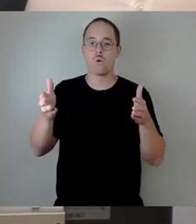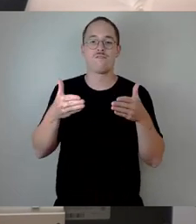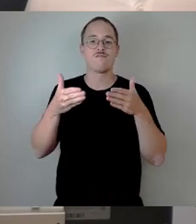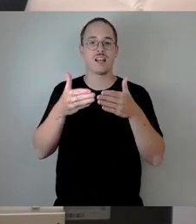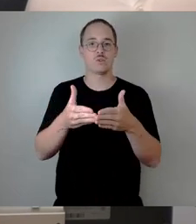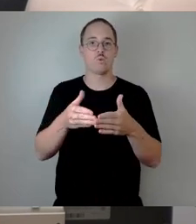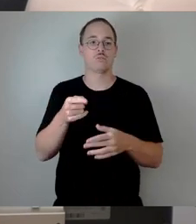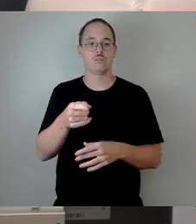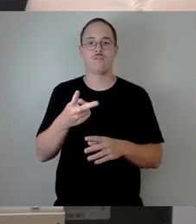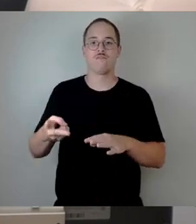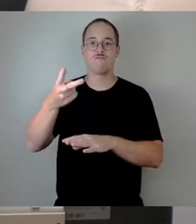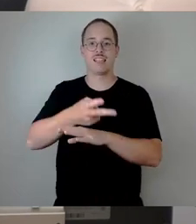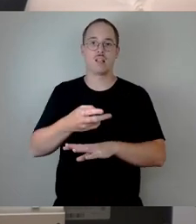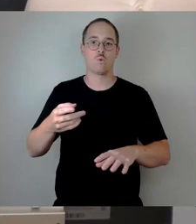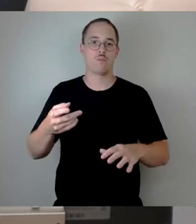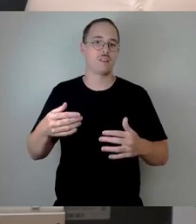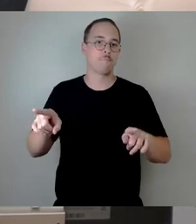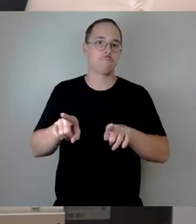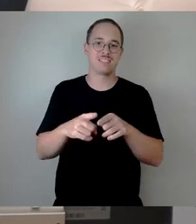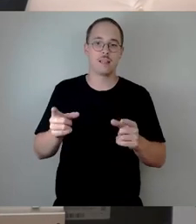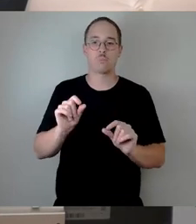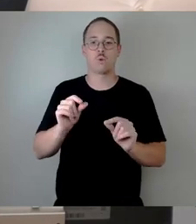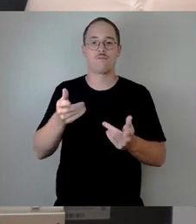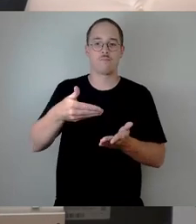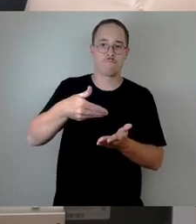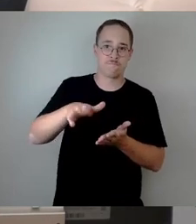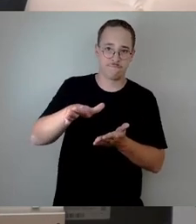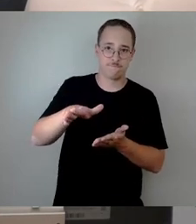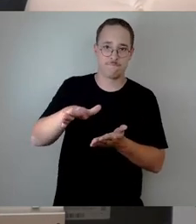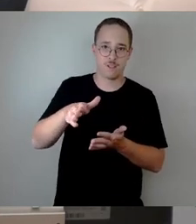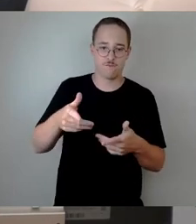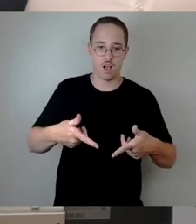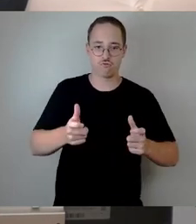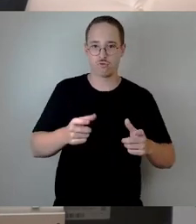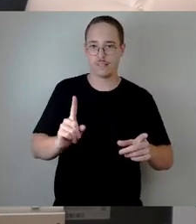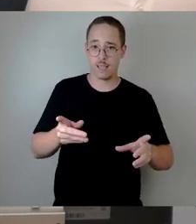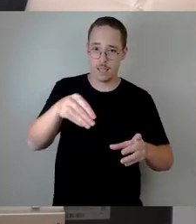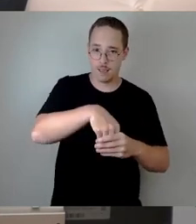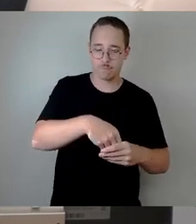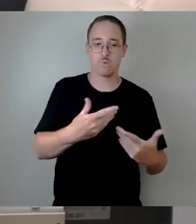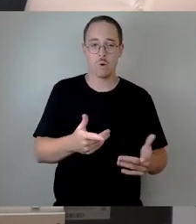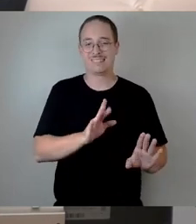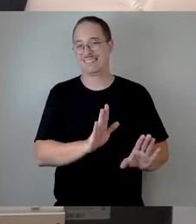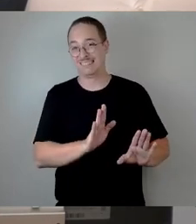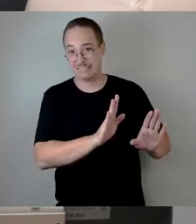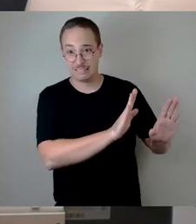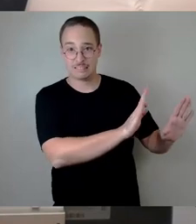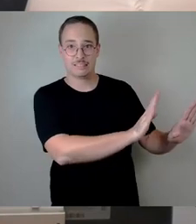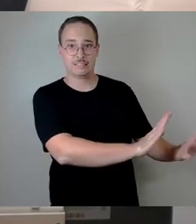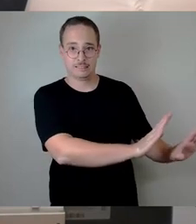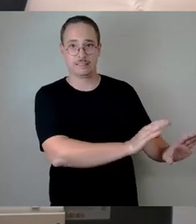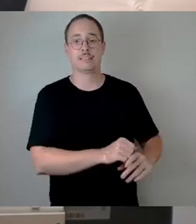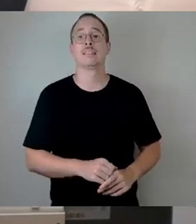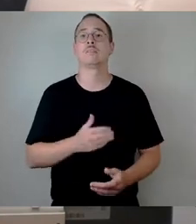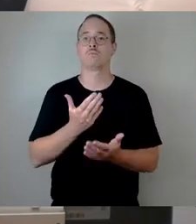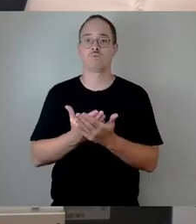Vertretung im Ausschuss ausgeschlossen sind, nicht zu beanstanden. Zitat Ende. So, und dann bin ich beim Vorschlag